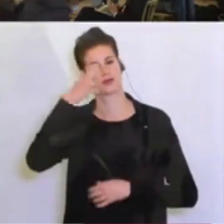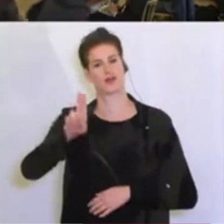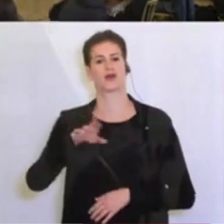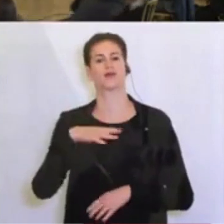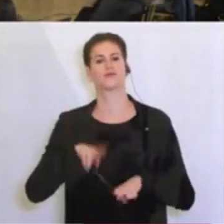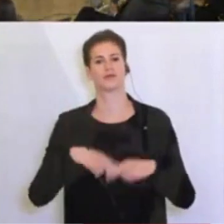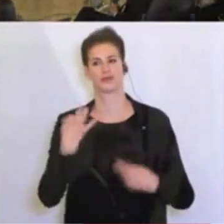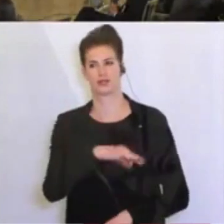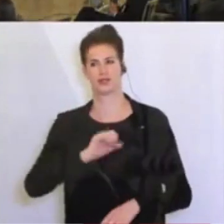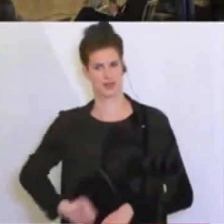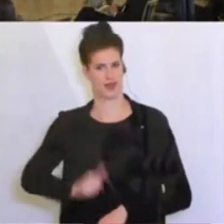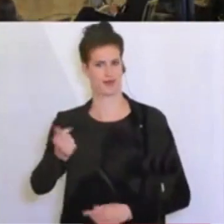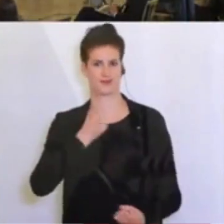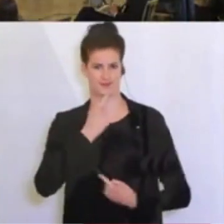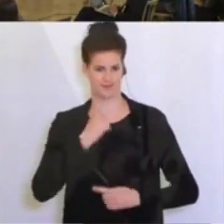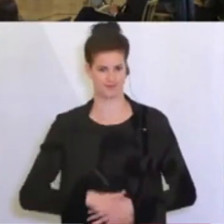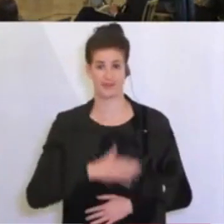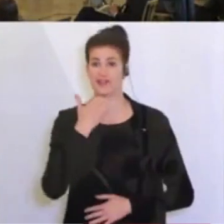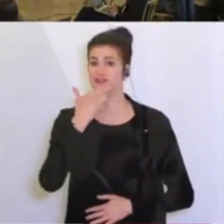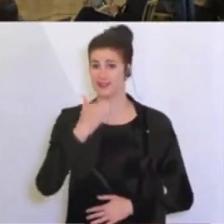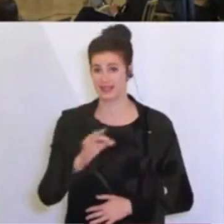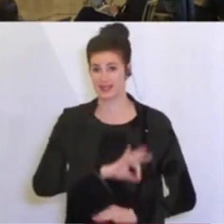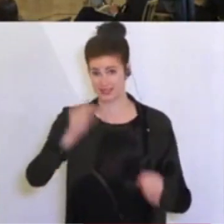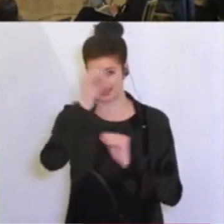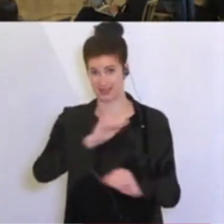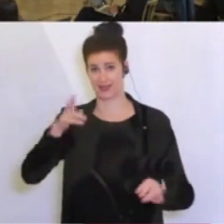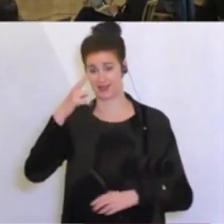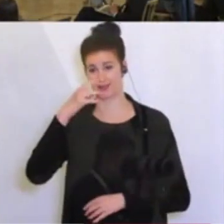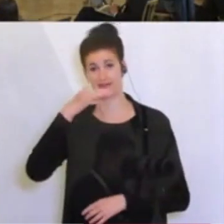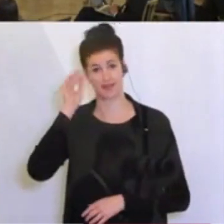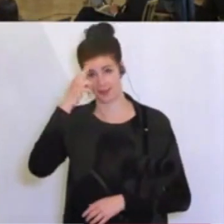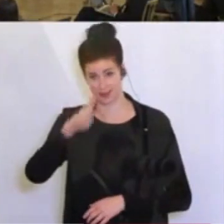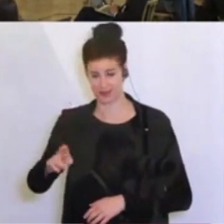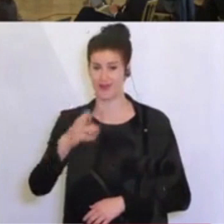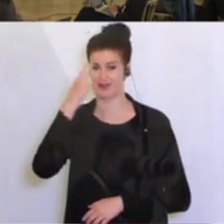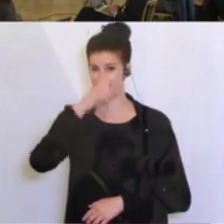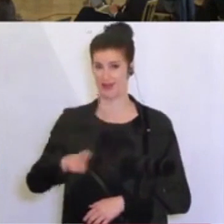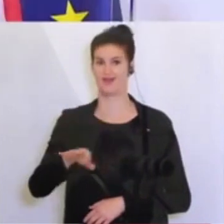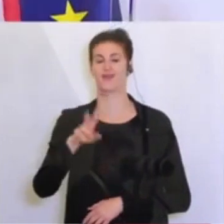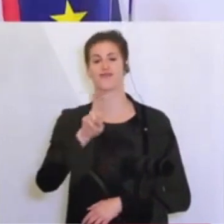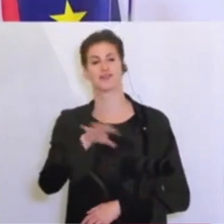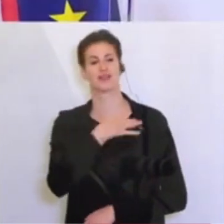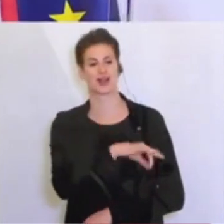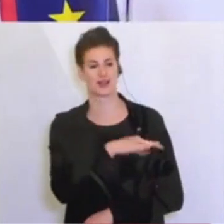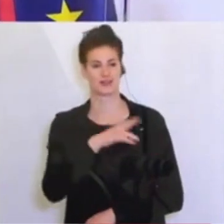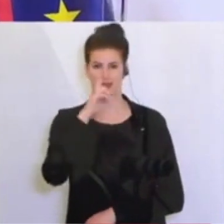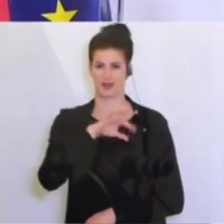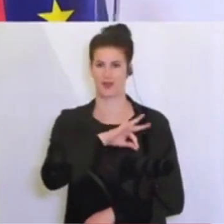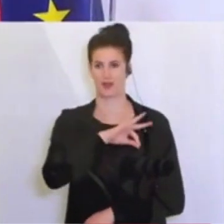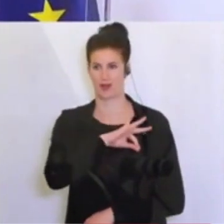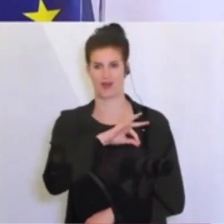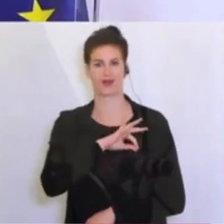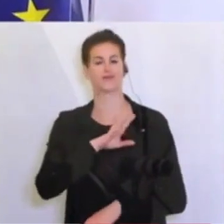ersten Statement. Bitte schön. Sehr geehrte Damen und Herren, Herr Vizekanzler, liebe Kollegen in der